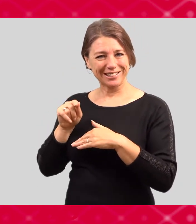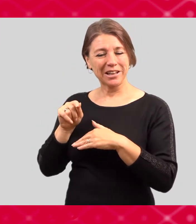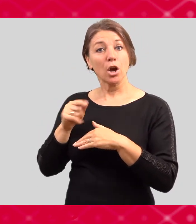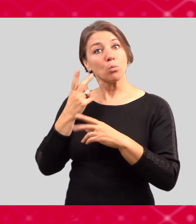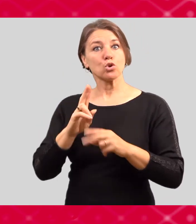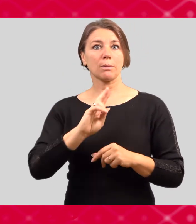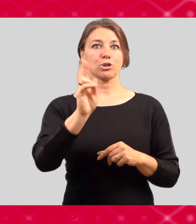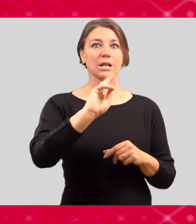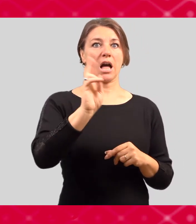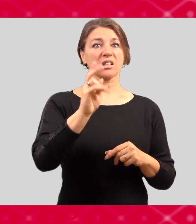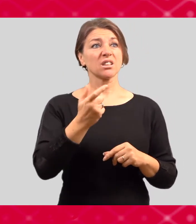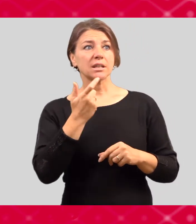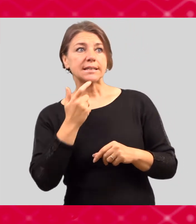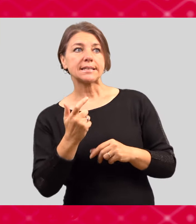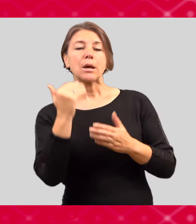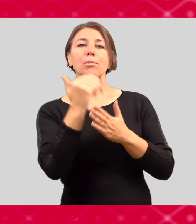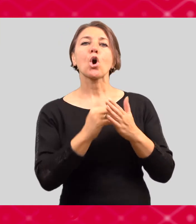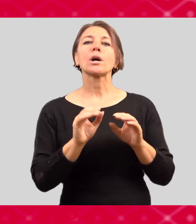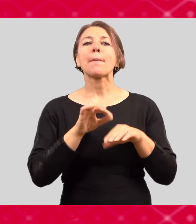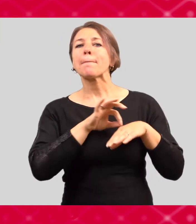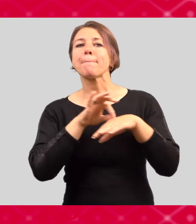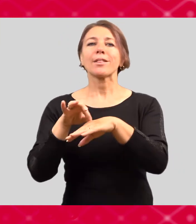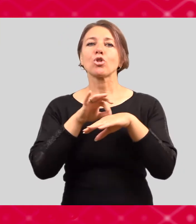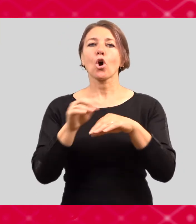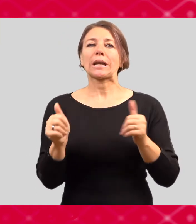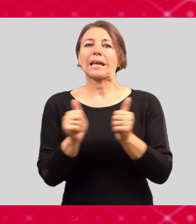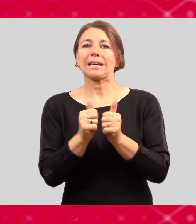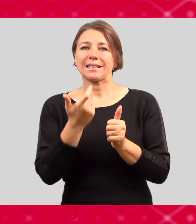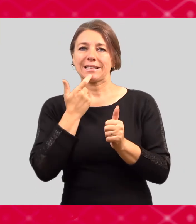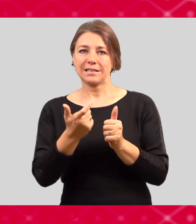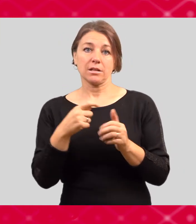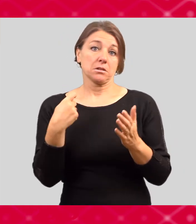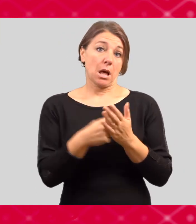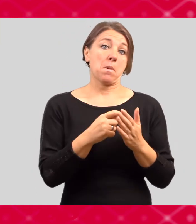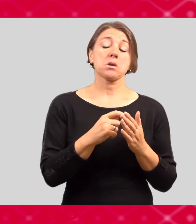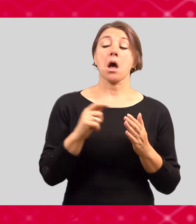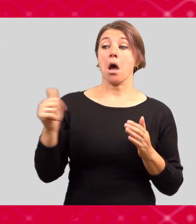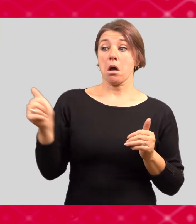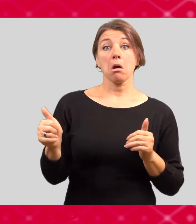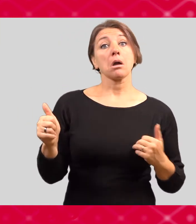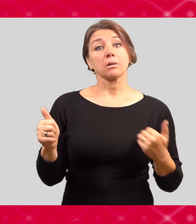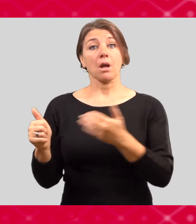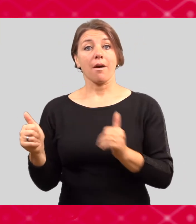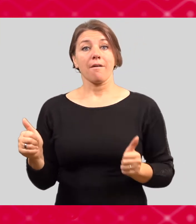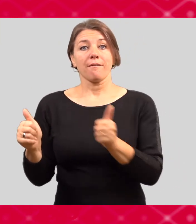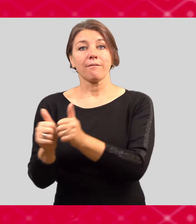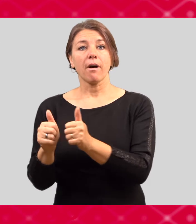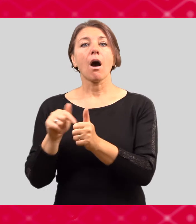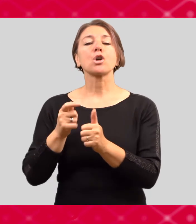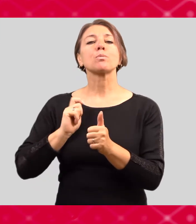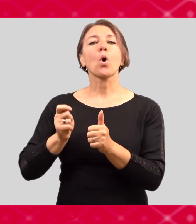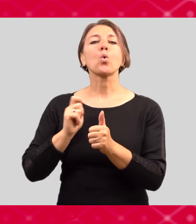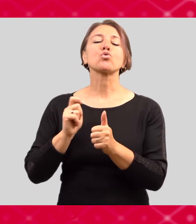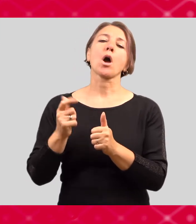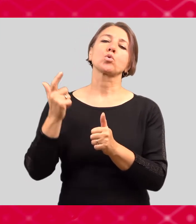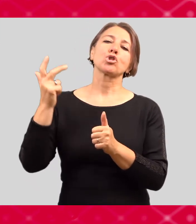máte možnost přihlásit se do mentoringového programu. To znamená, že vás spojíme se studentem nebo studentkou z